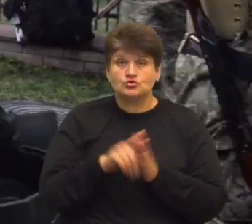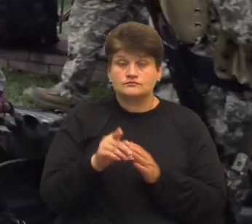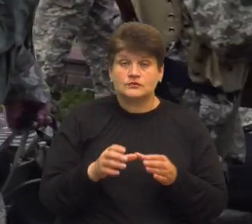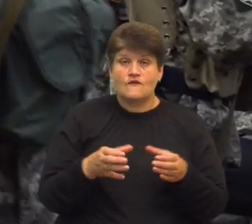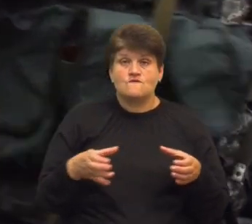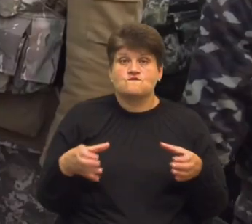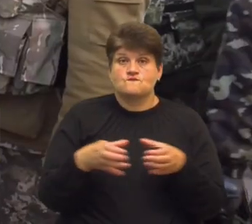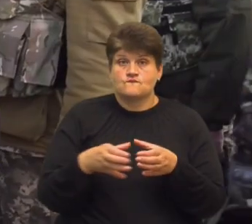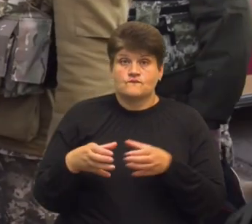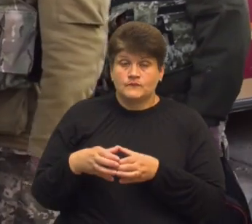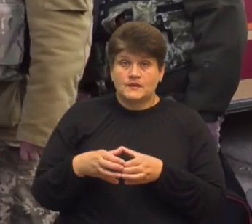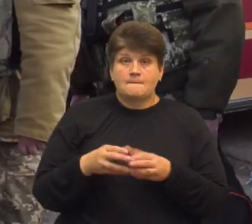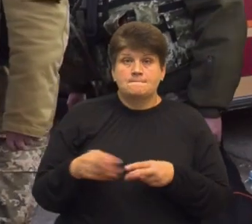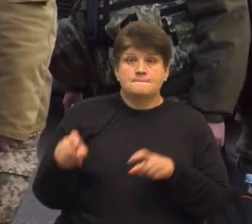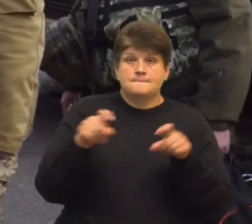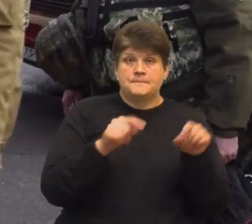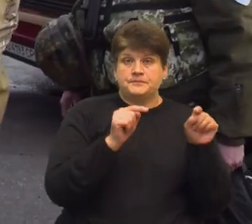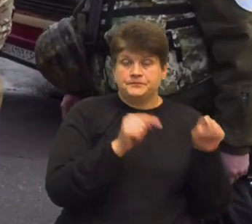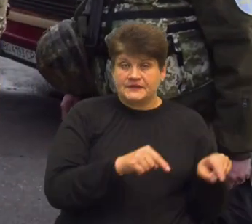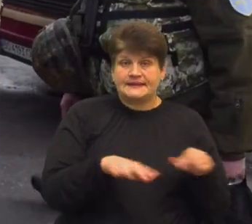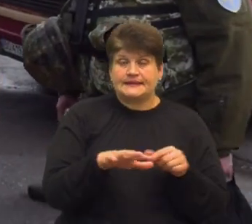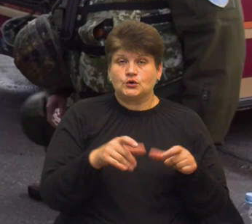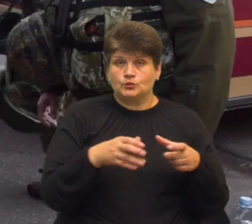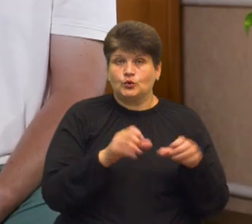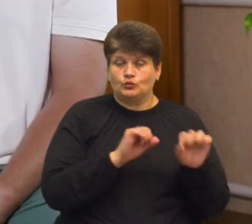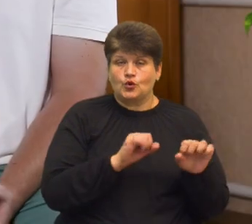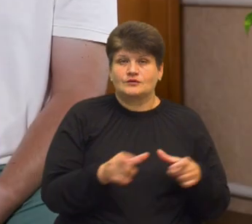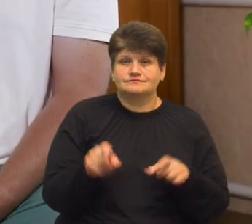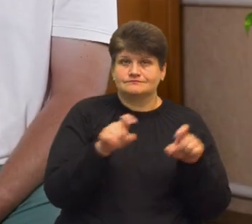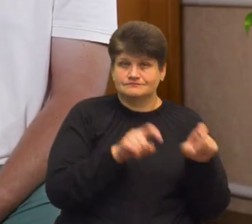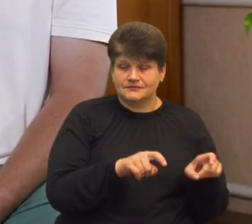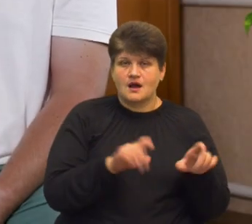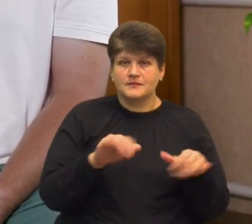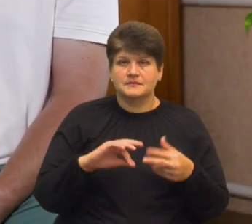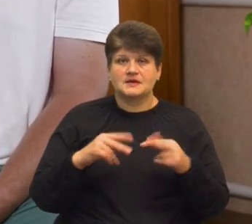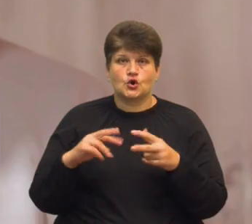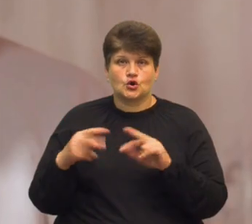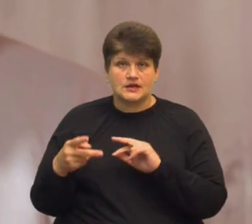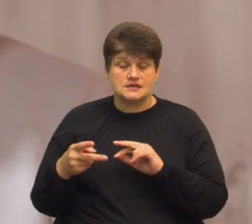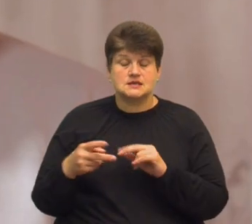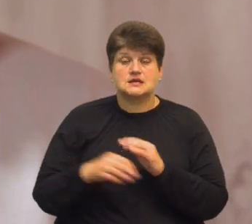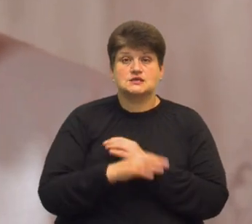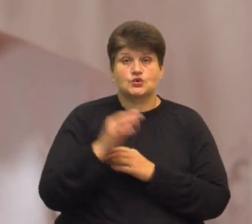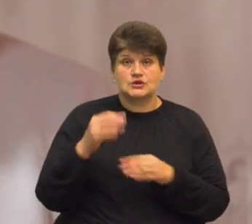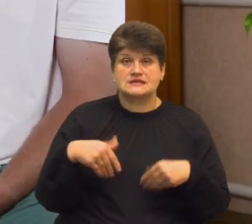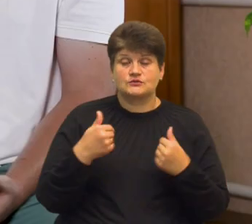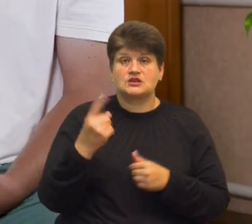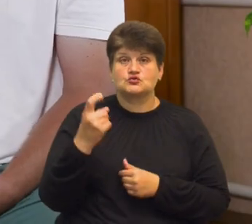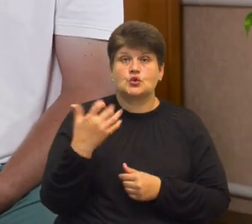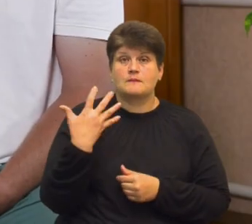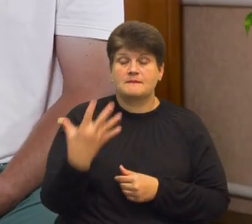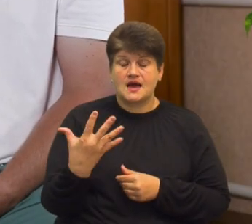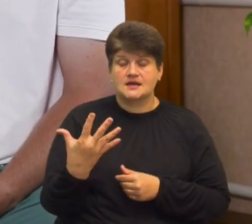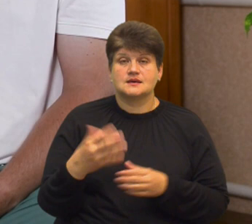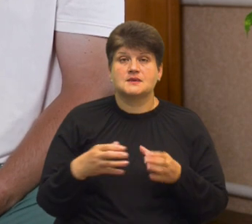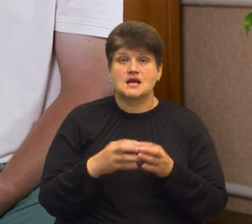тероборони, перевівся туди. Згодом, після ротації на Сході, йому запропонували керівну посаду в 105-й бригаді. Коли